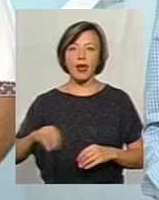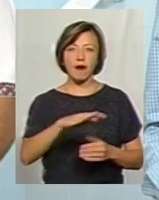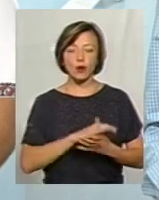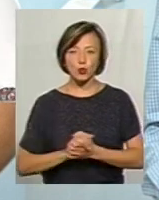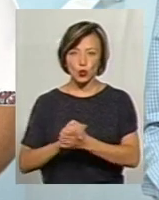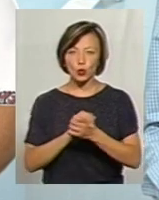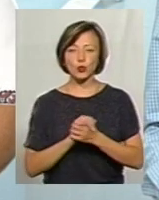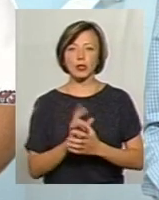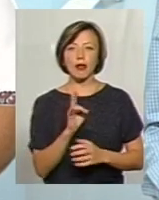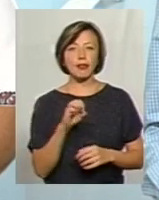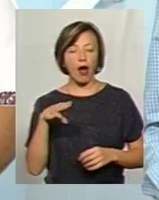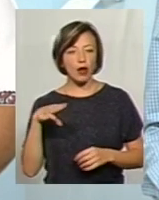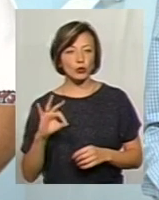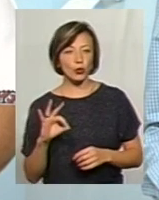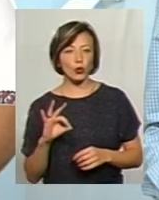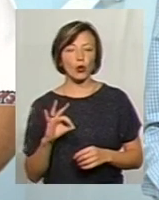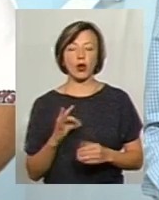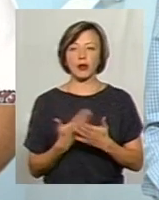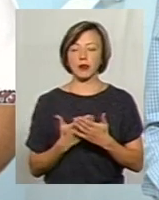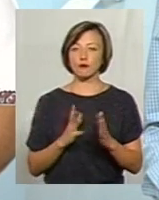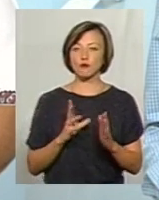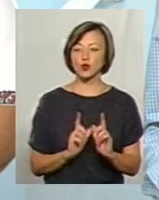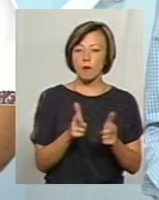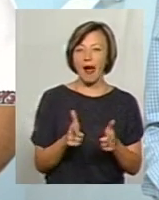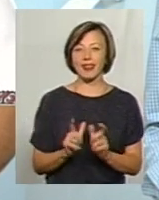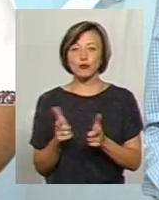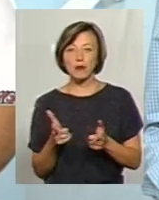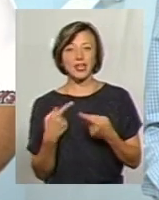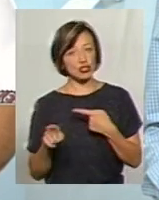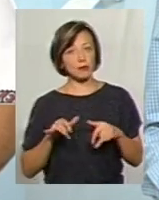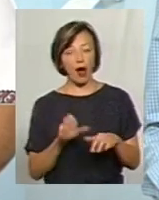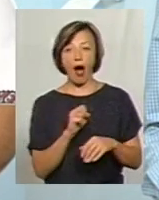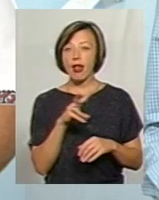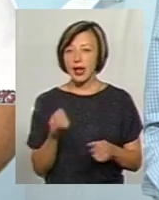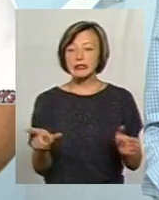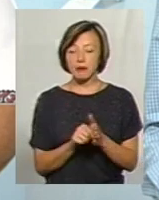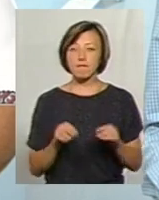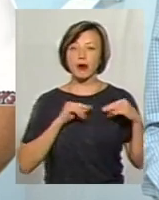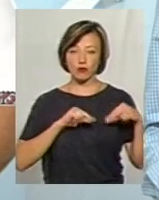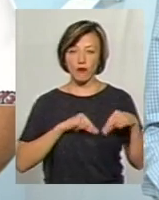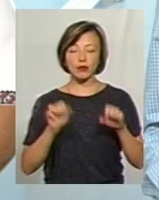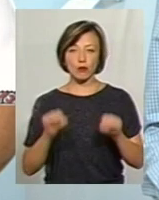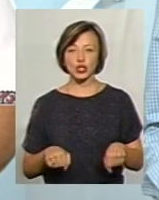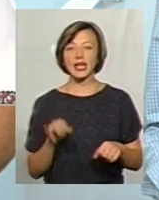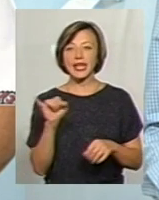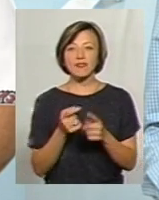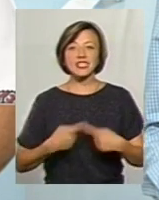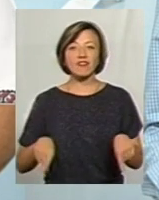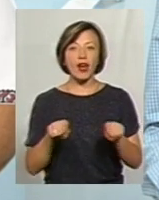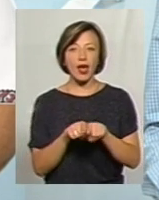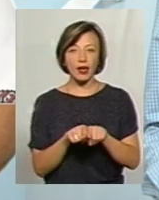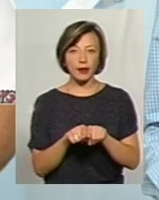Союз, НАТО. Там вступати, не вступати, інша справа, але співпрацювати можна. Ну, і в сфері